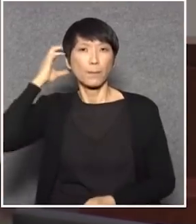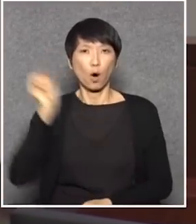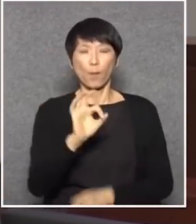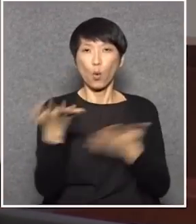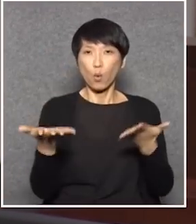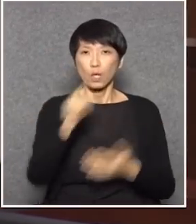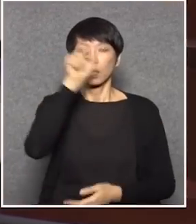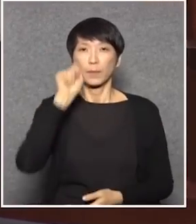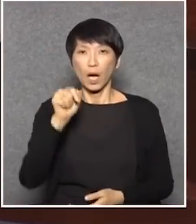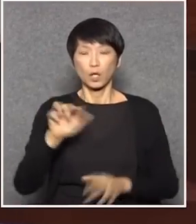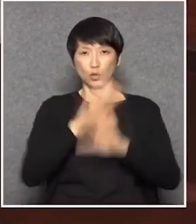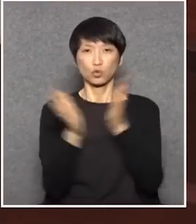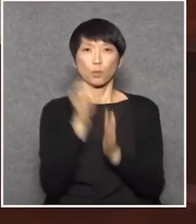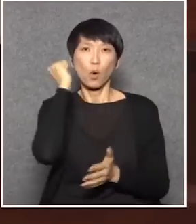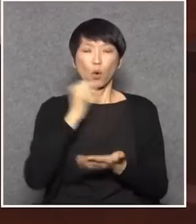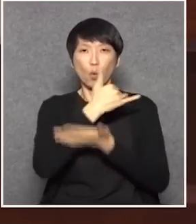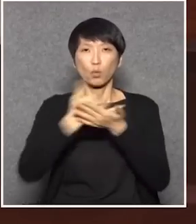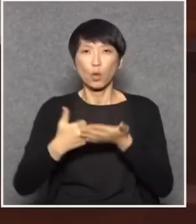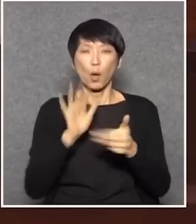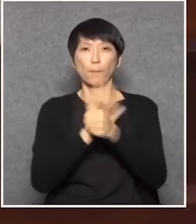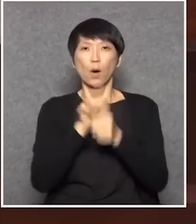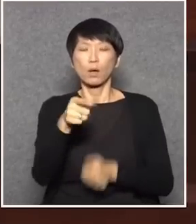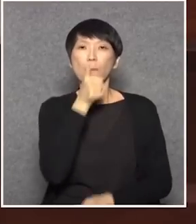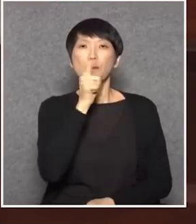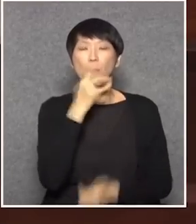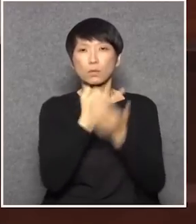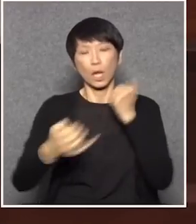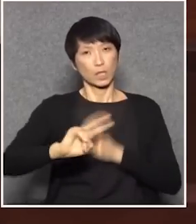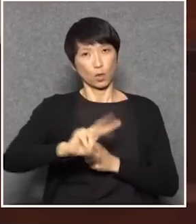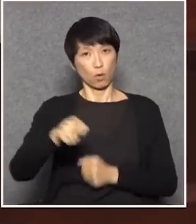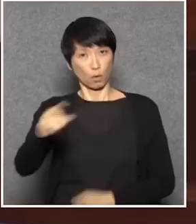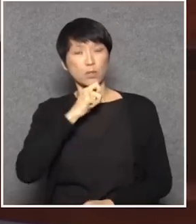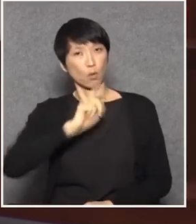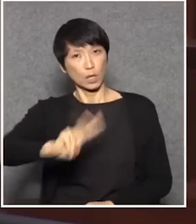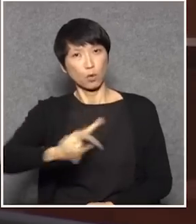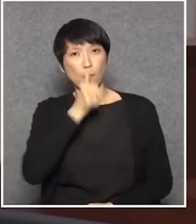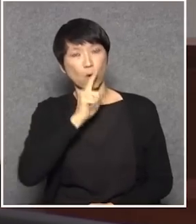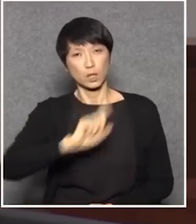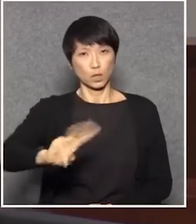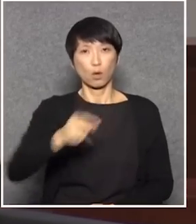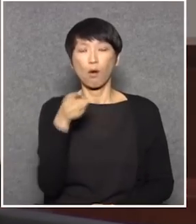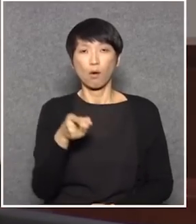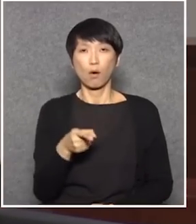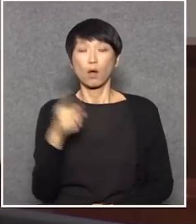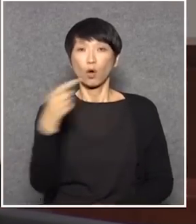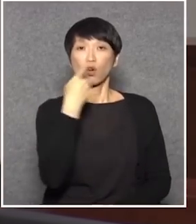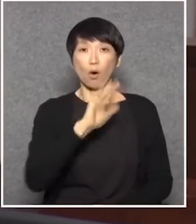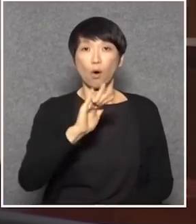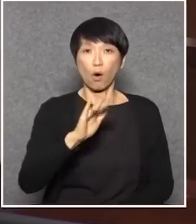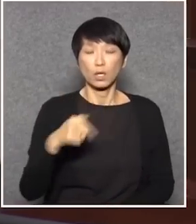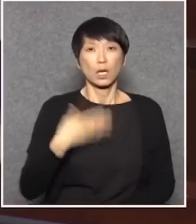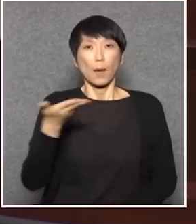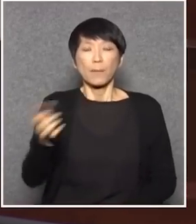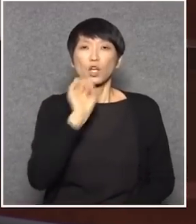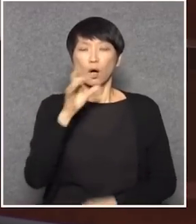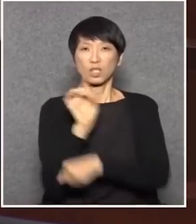全民退休保障你有老爸老母親生人沒有啊?說話她可以說你又給她說十